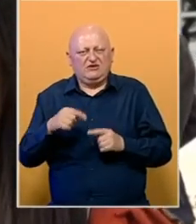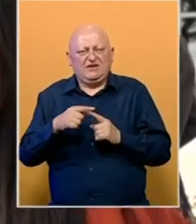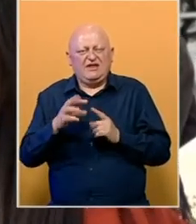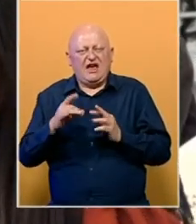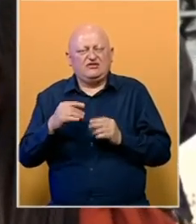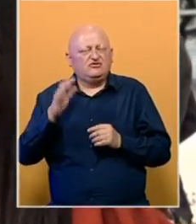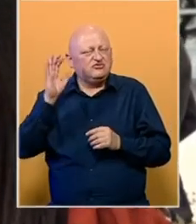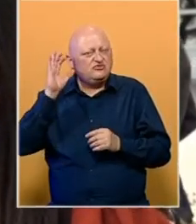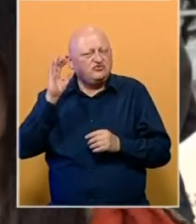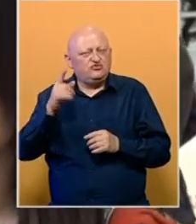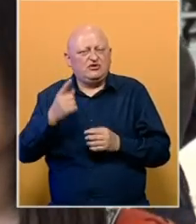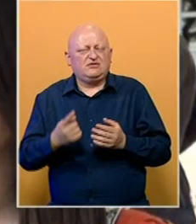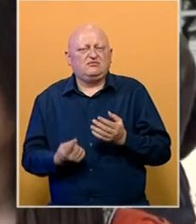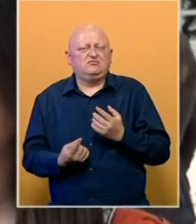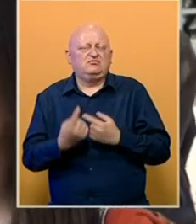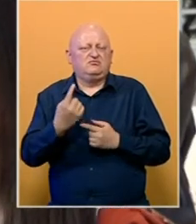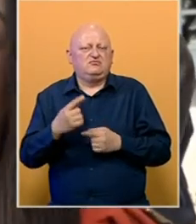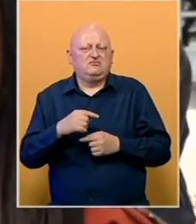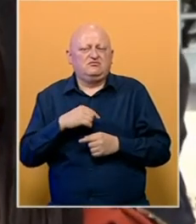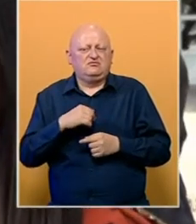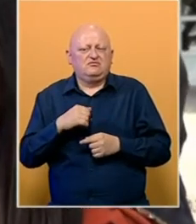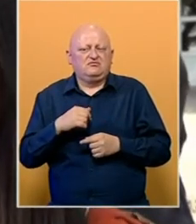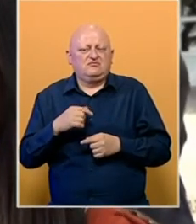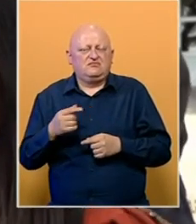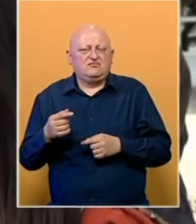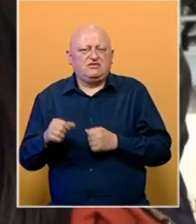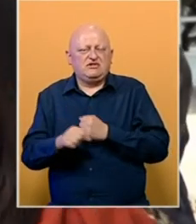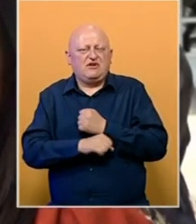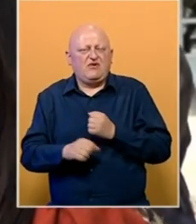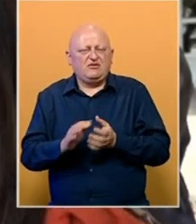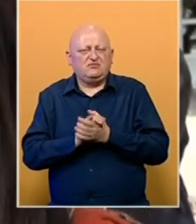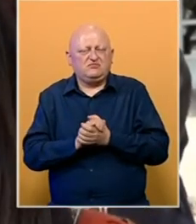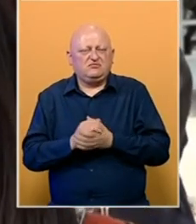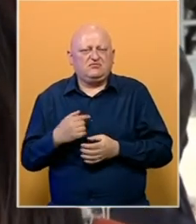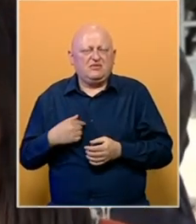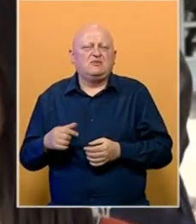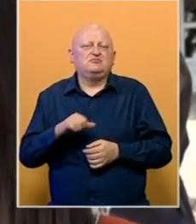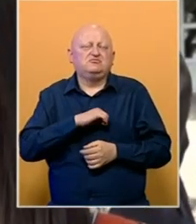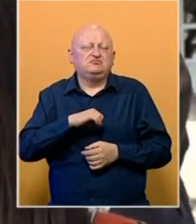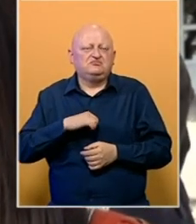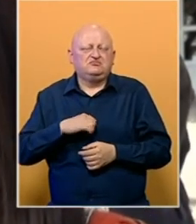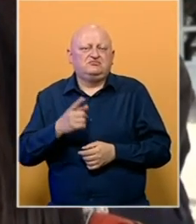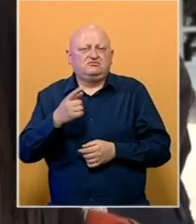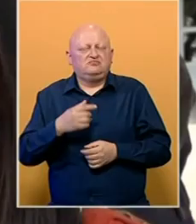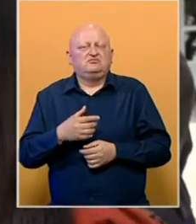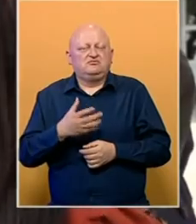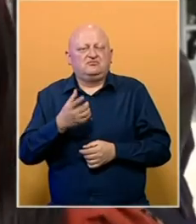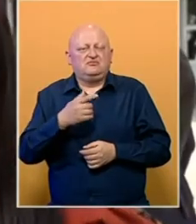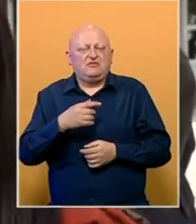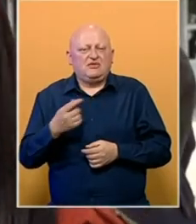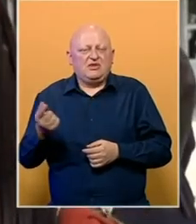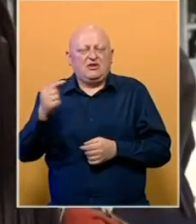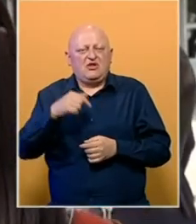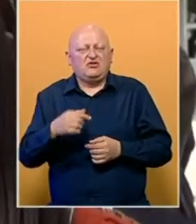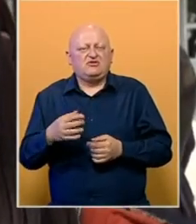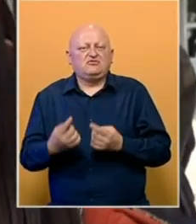čula sam za događaje, otvrateljce sa faksa i baš me zaintrigiralo, baš zanimljiva svečanost da se